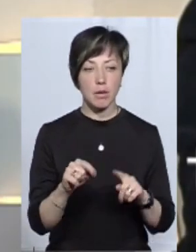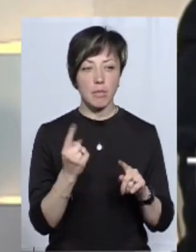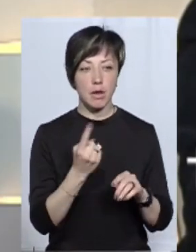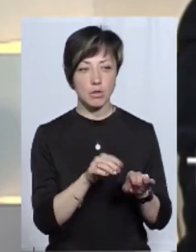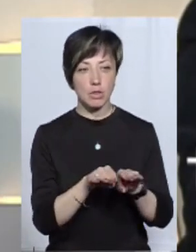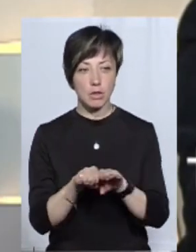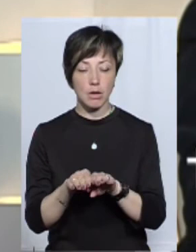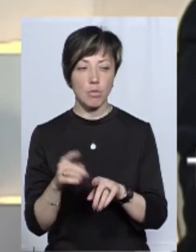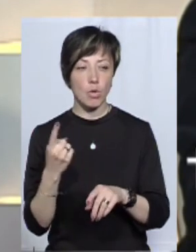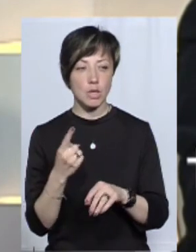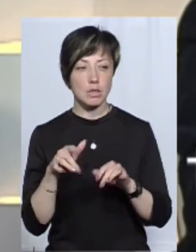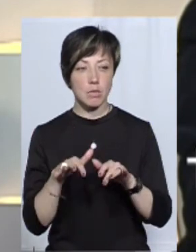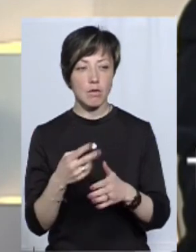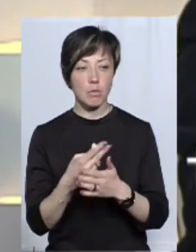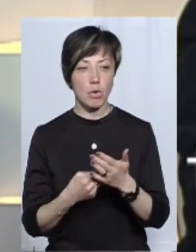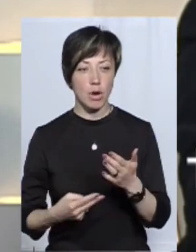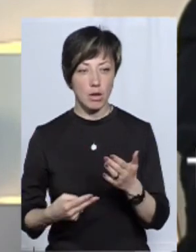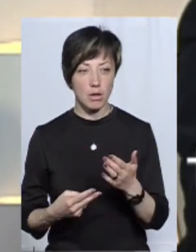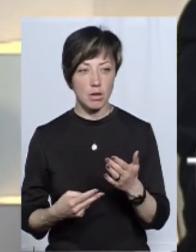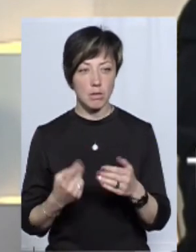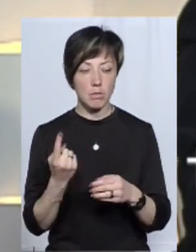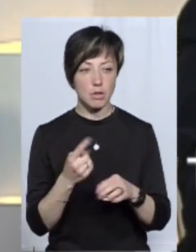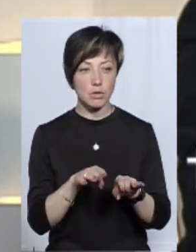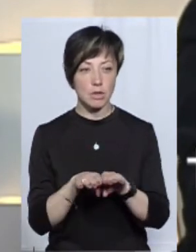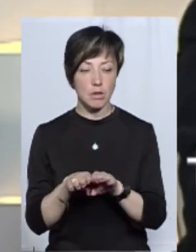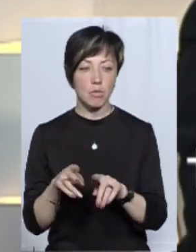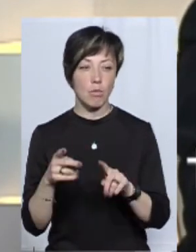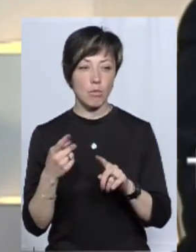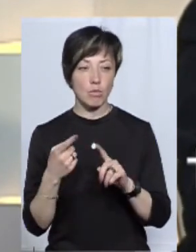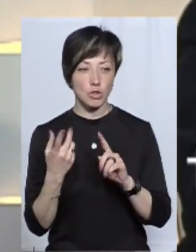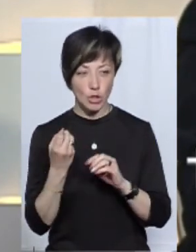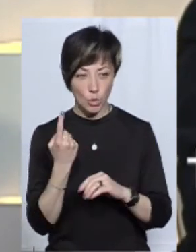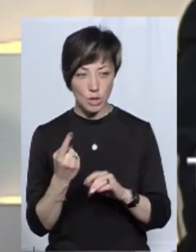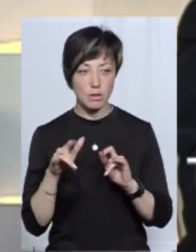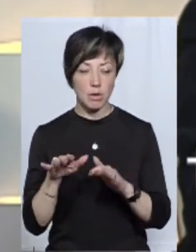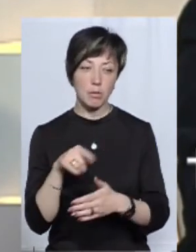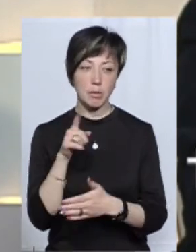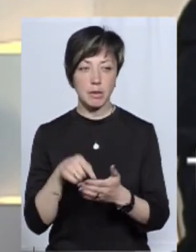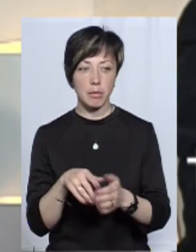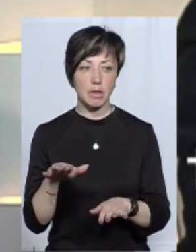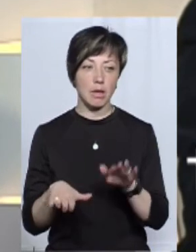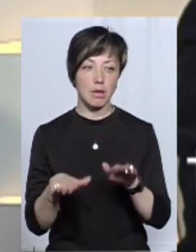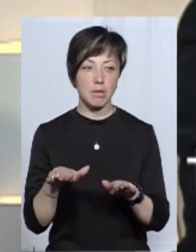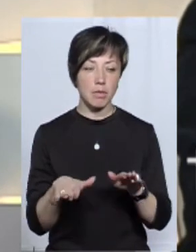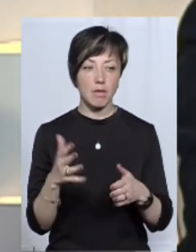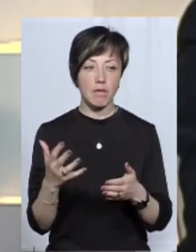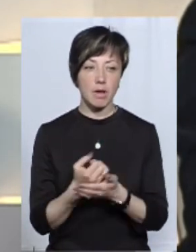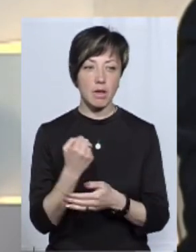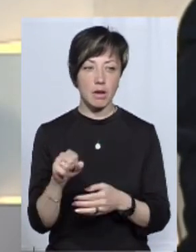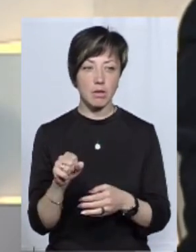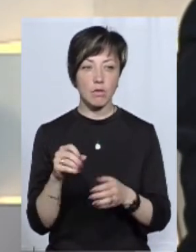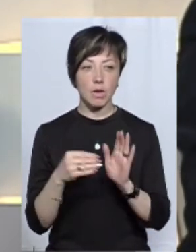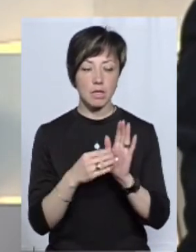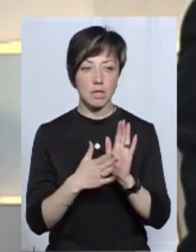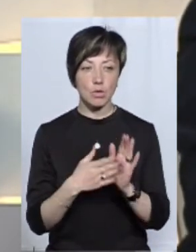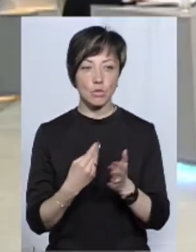інстанцію, по одній справі програли першу інстанцію, і по одній справі ще під питанням, тому що вони виграли, але вони